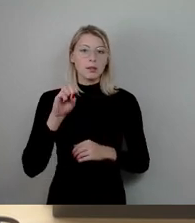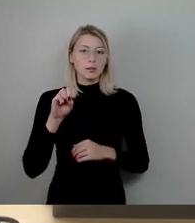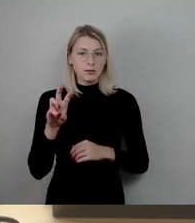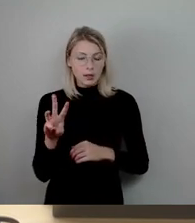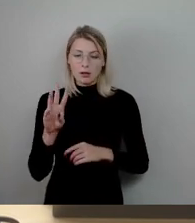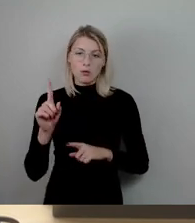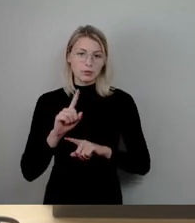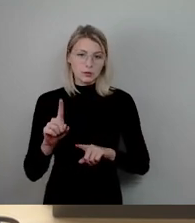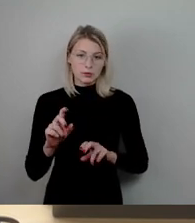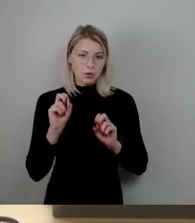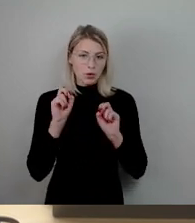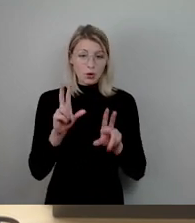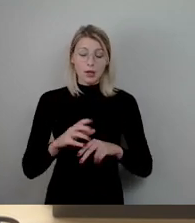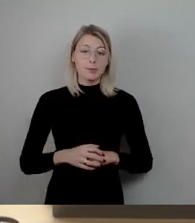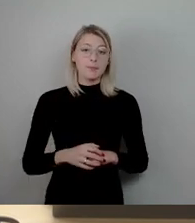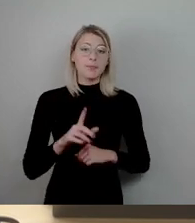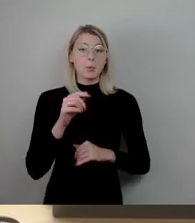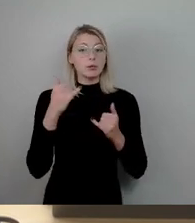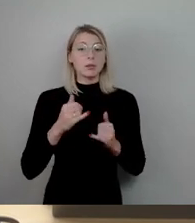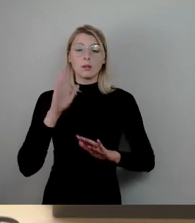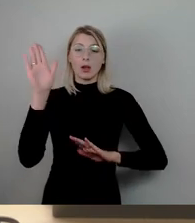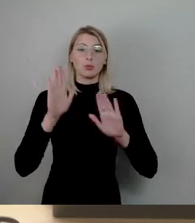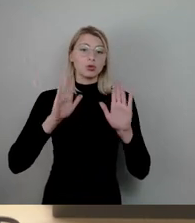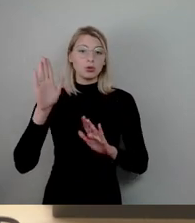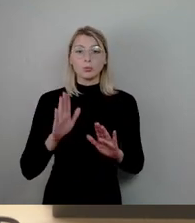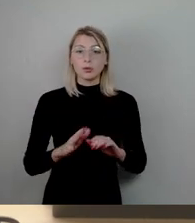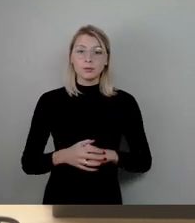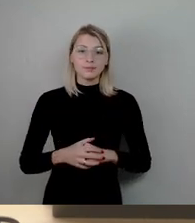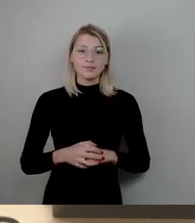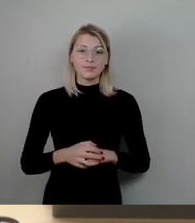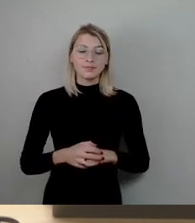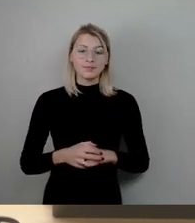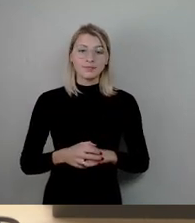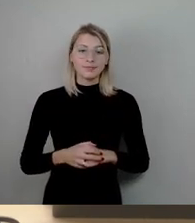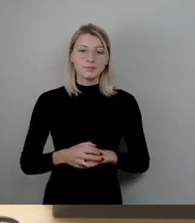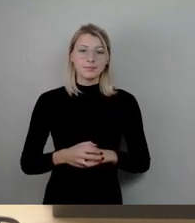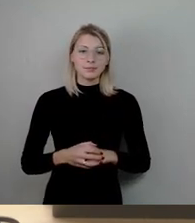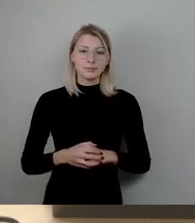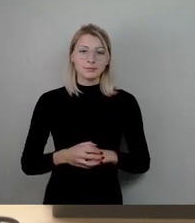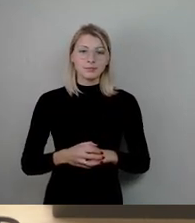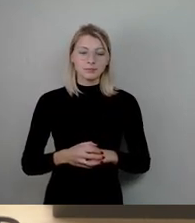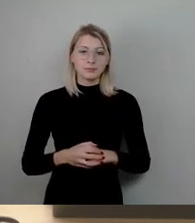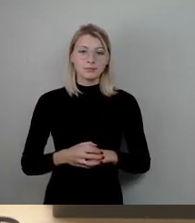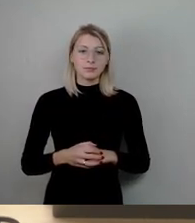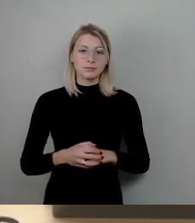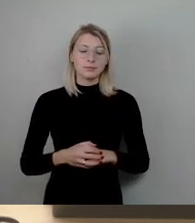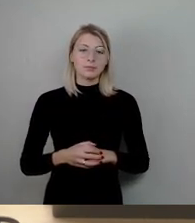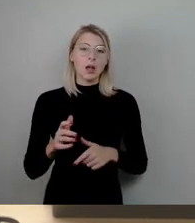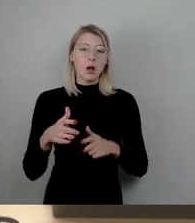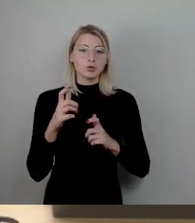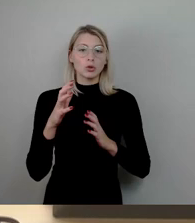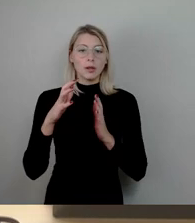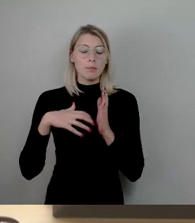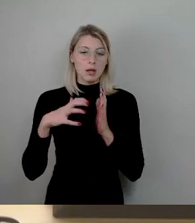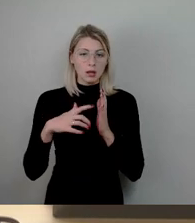Okay, dann würden wir zur Abstimmung kommen und kümmern uns um den federführenden Ausschussbericht. Auch hier wieder der Hinweis,